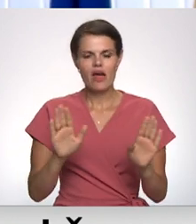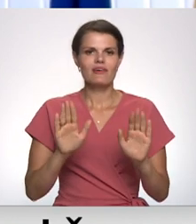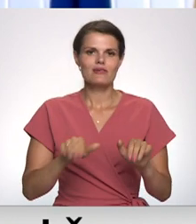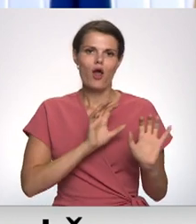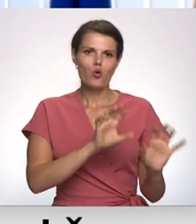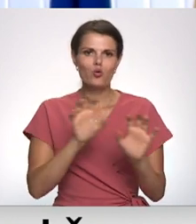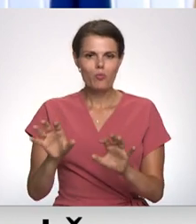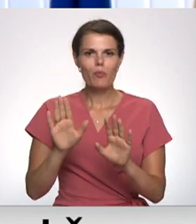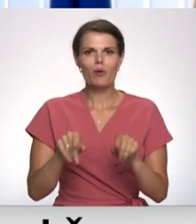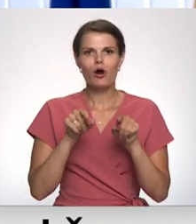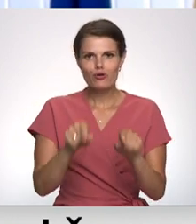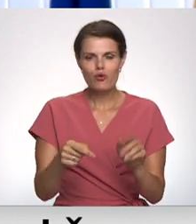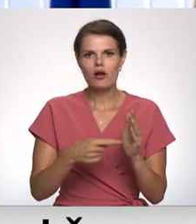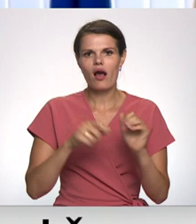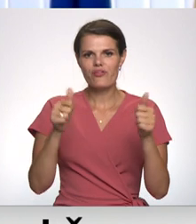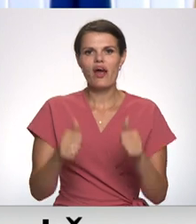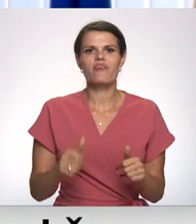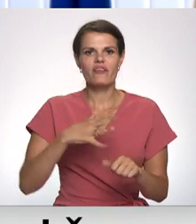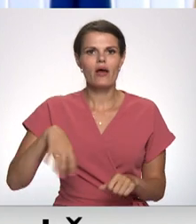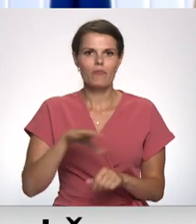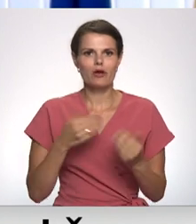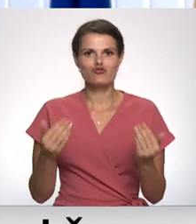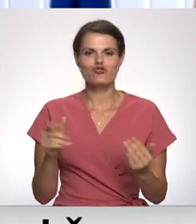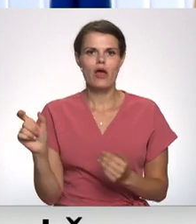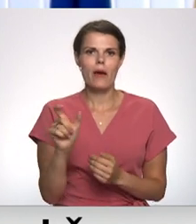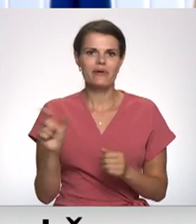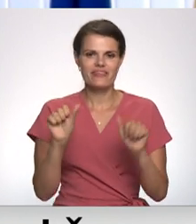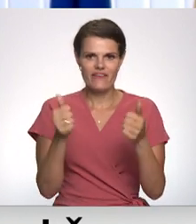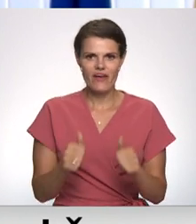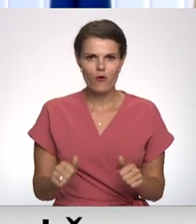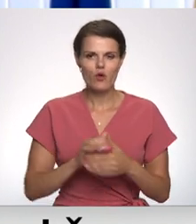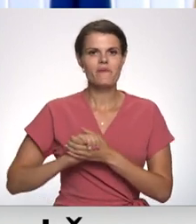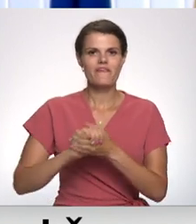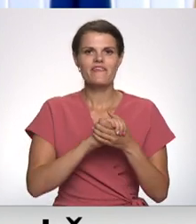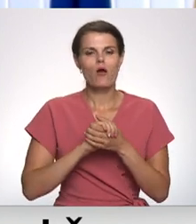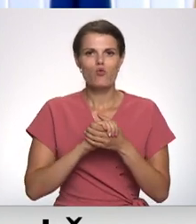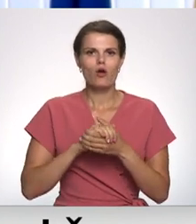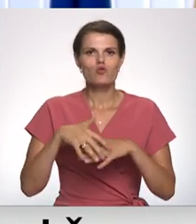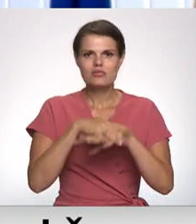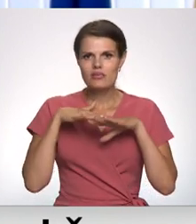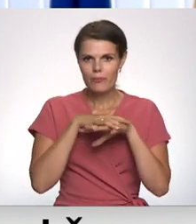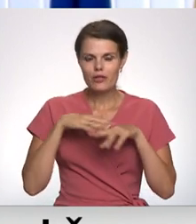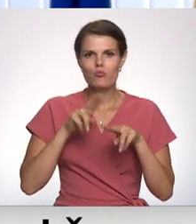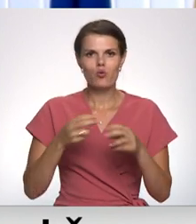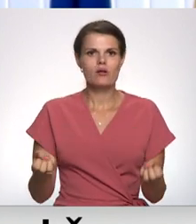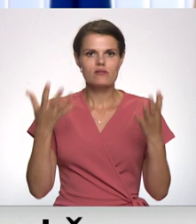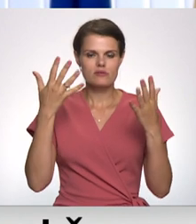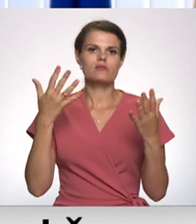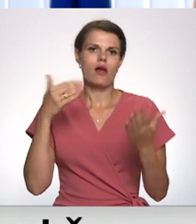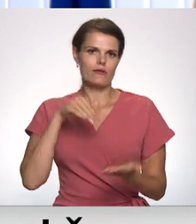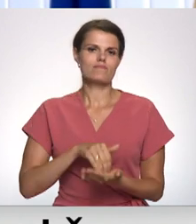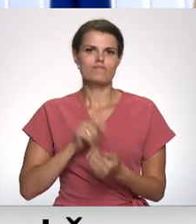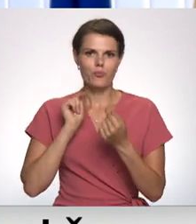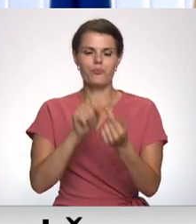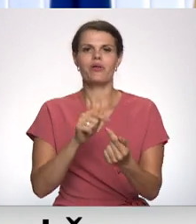rūpētos par to, kādā veidā mēs šajā brīdī beidojam vienotu saliedētu sabiedrību un skaidri nostājāmies